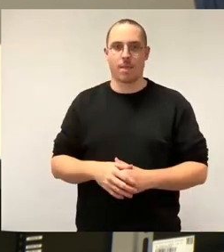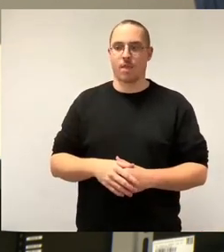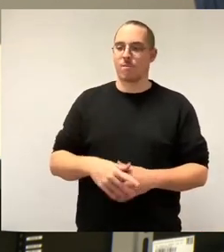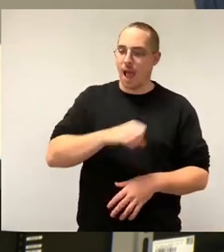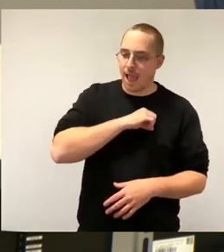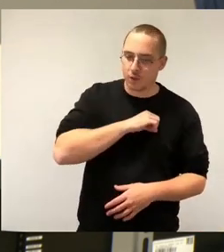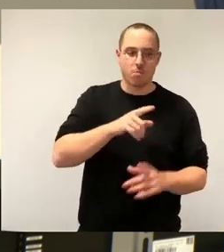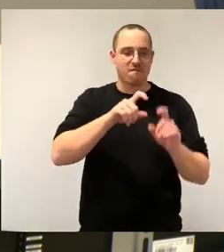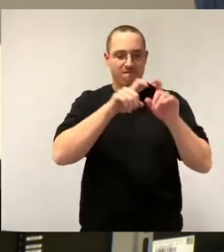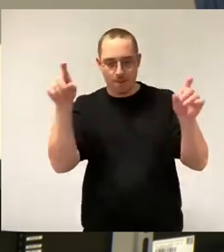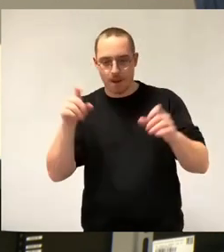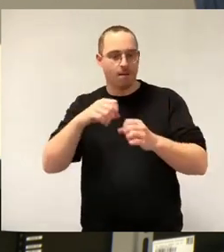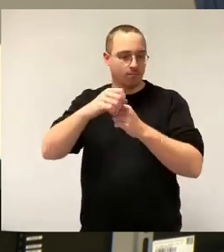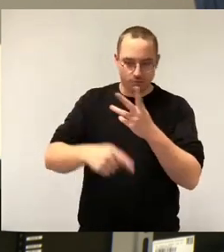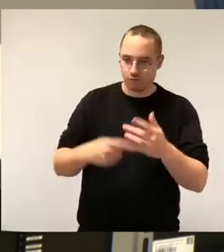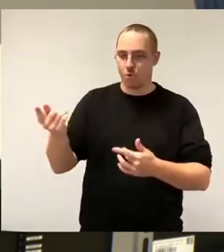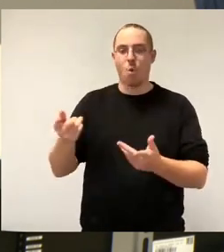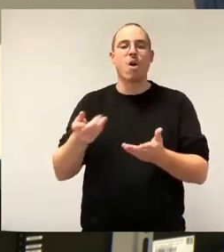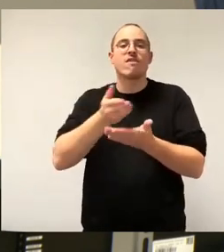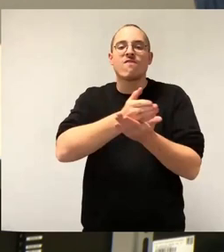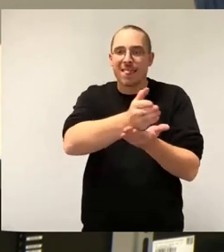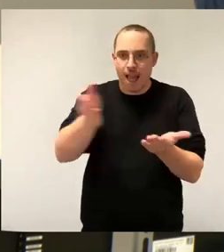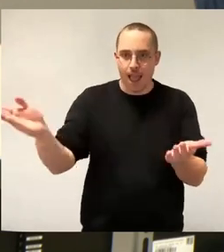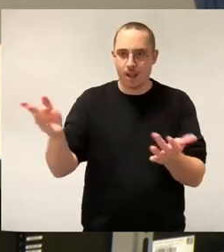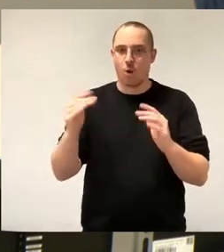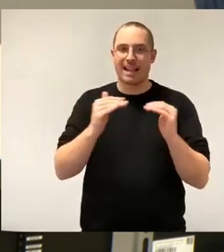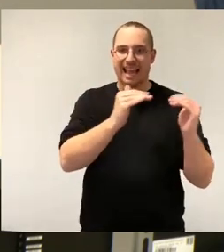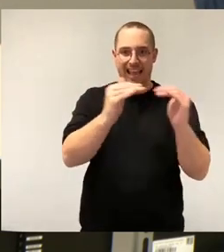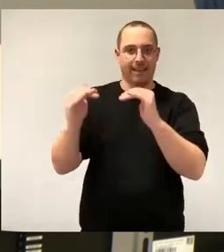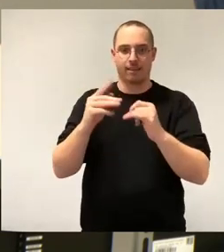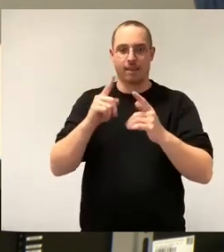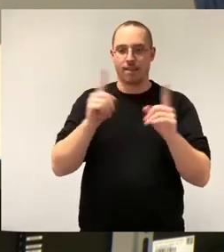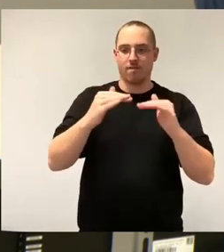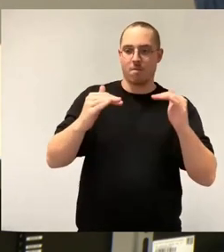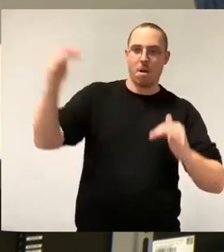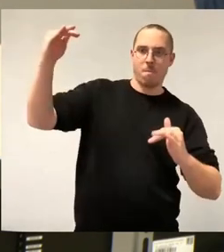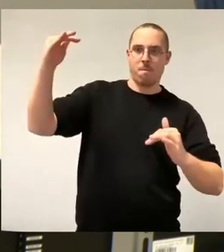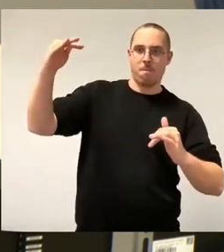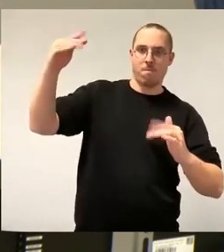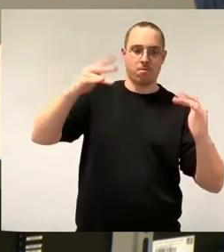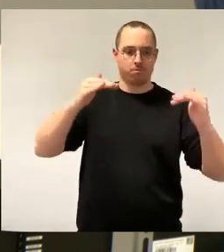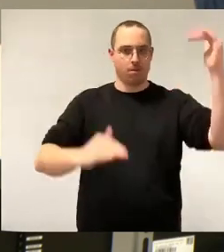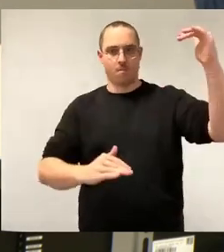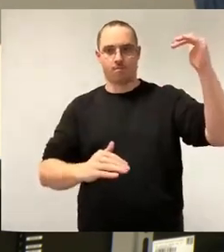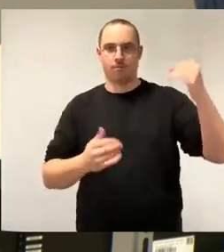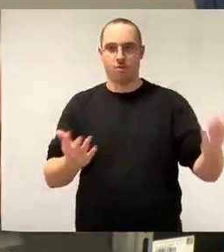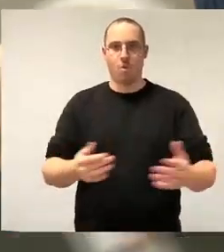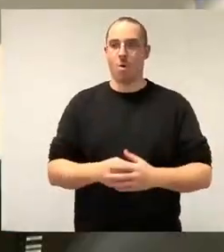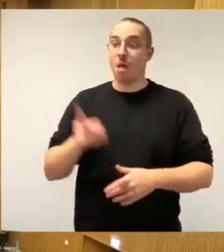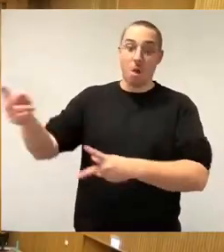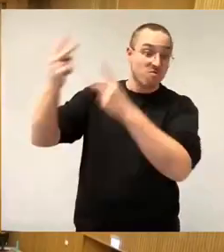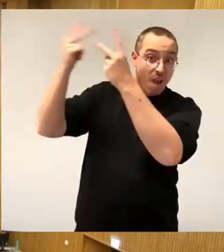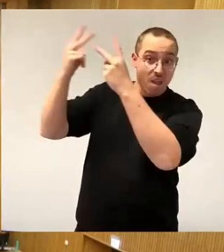Notwendigkeiten betrachtet sind und nicht das eine für viel, viel, viel wichtiger erklärt wird und das andere für unwichtig oder verzichtbar. Dankeschön.